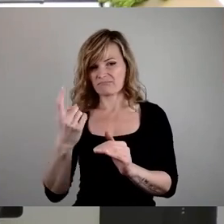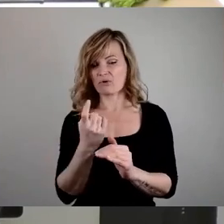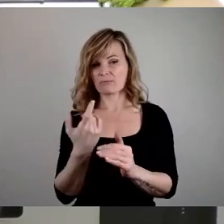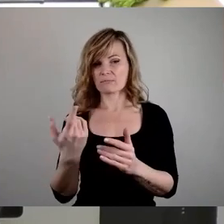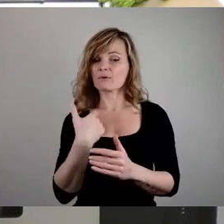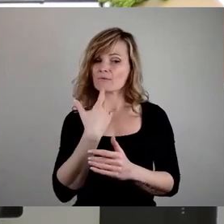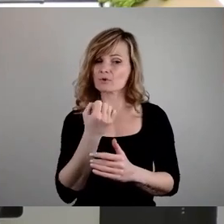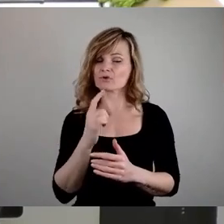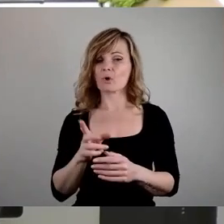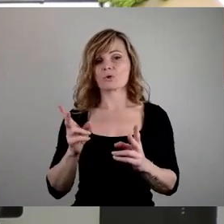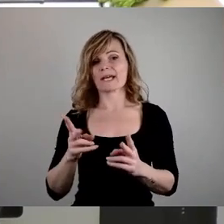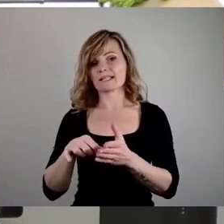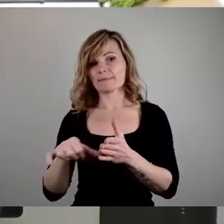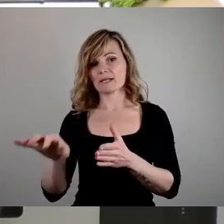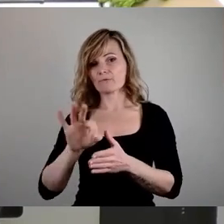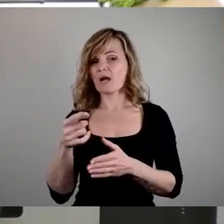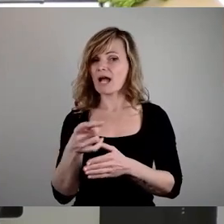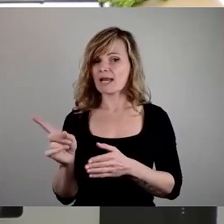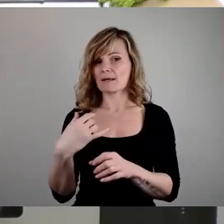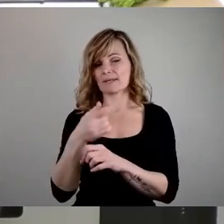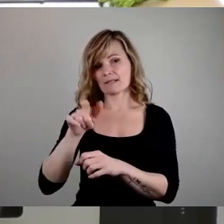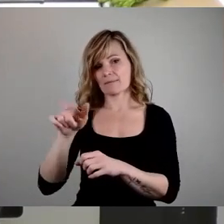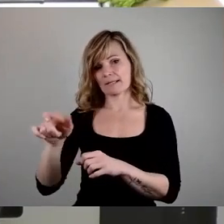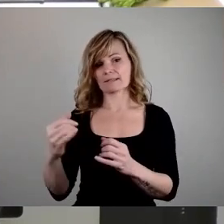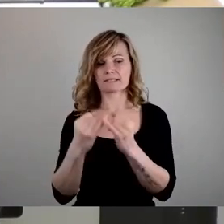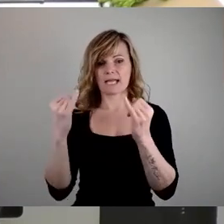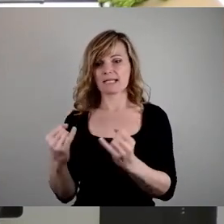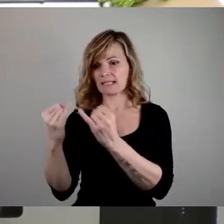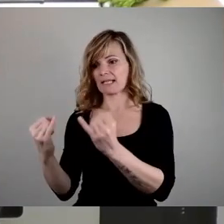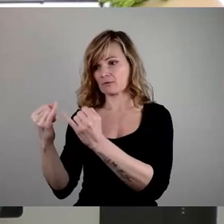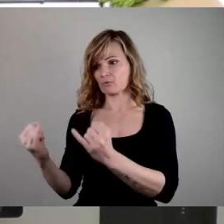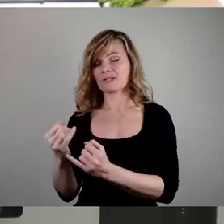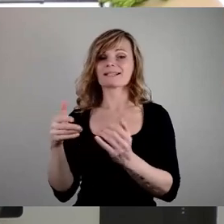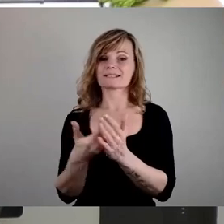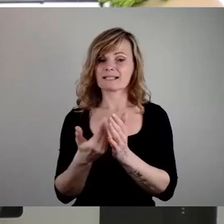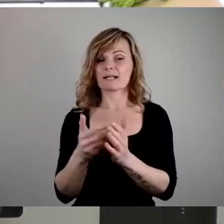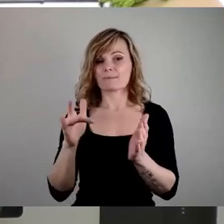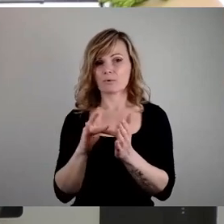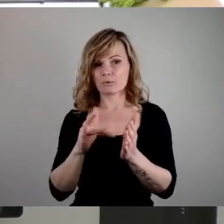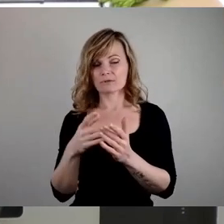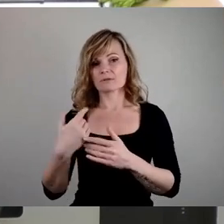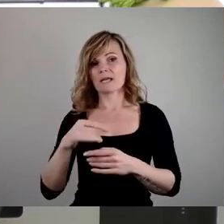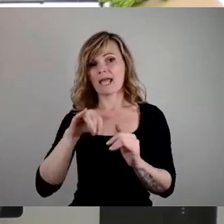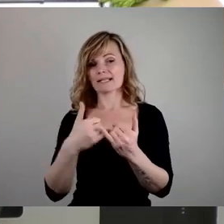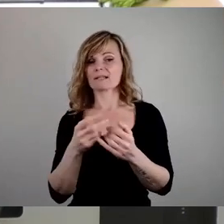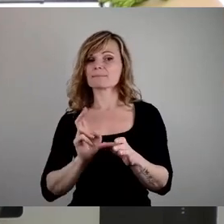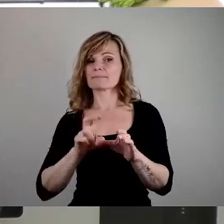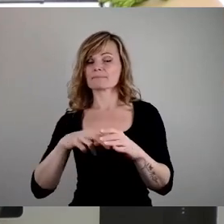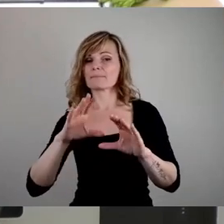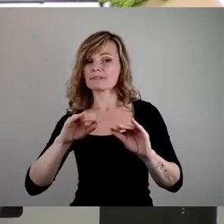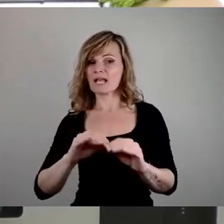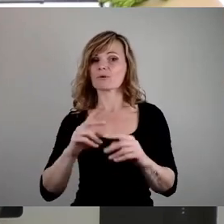Bezahlung nach Tarif für alle Mitarbeitenden in den Einrichtungen. Auch aus diesem Grund ist eine Beteiligung der Eltern an dieser Stelle durchaus auch